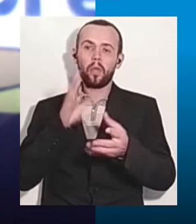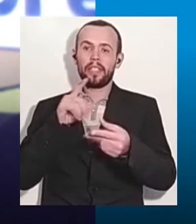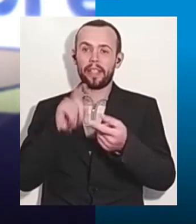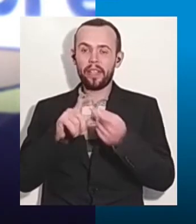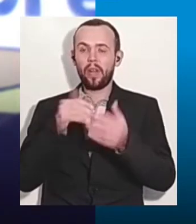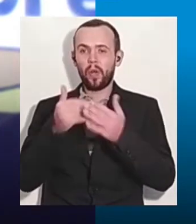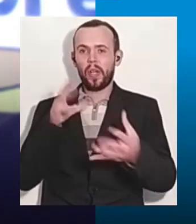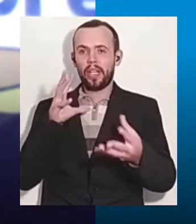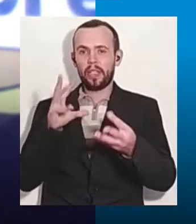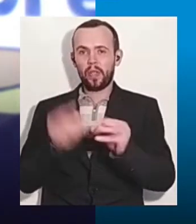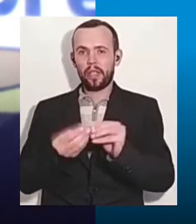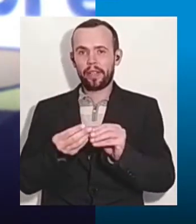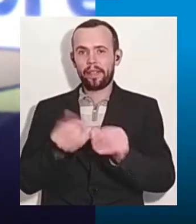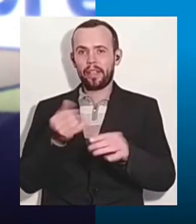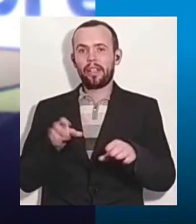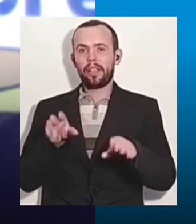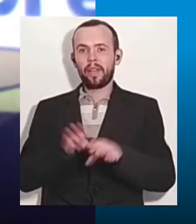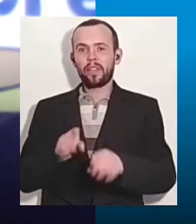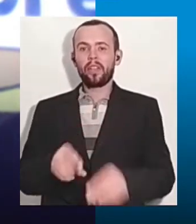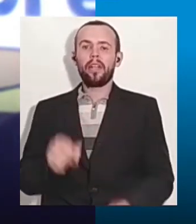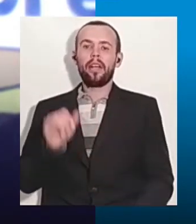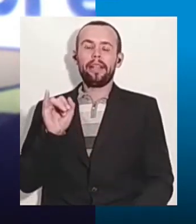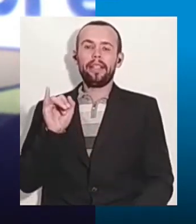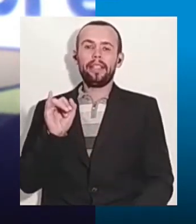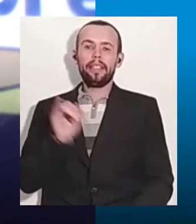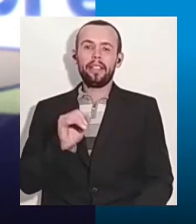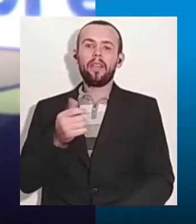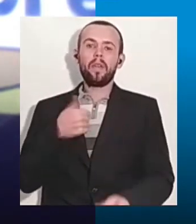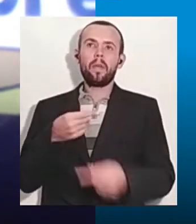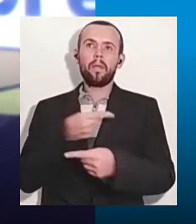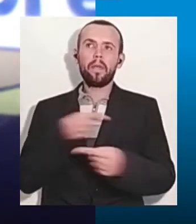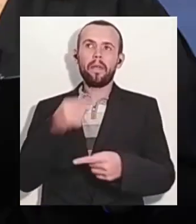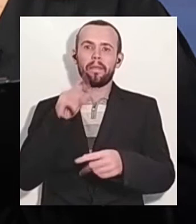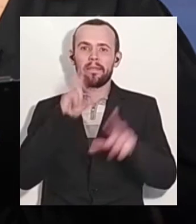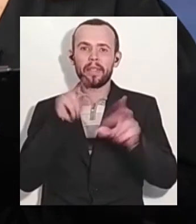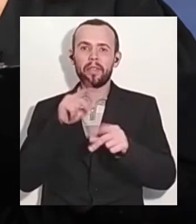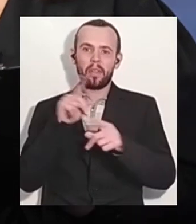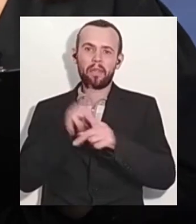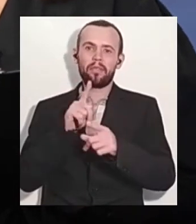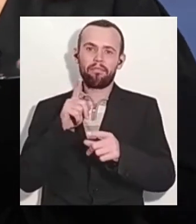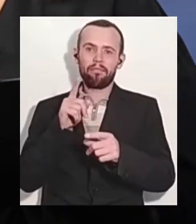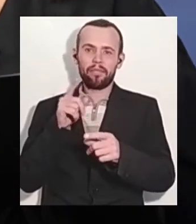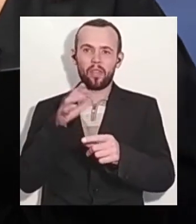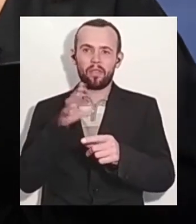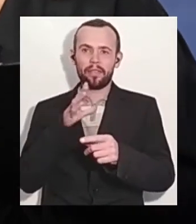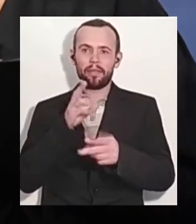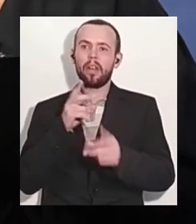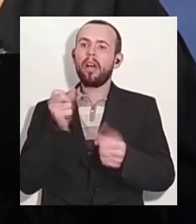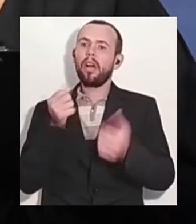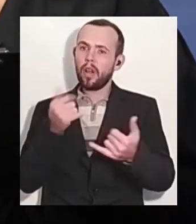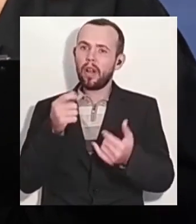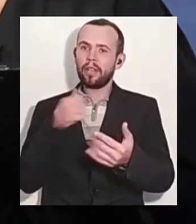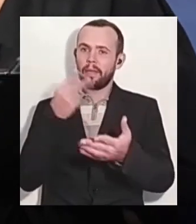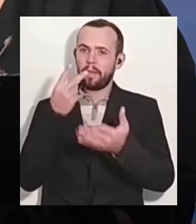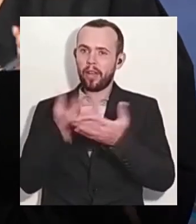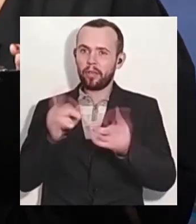крайності такі, коли починають проливати свою кров. До речі, Олегу, а чому саме такий метод